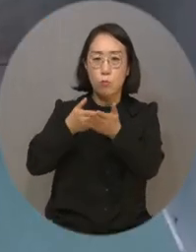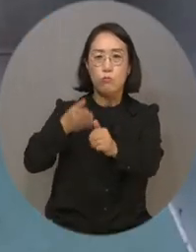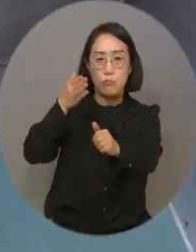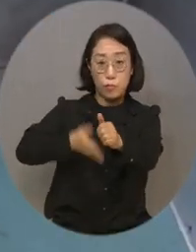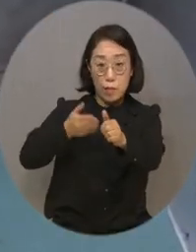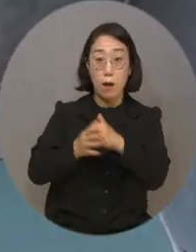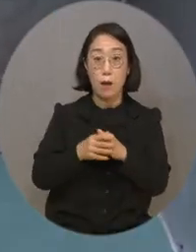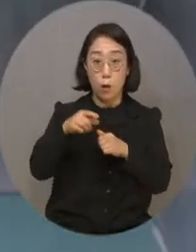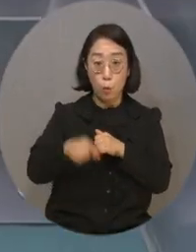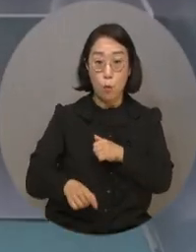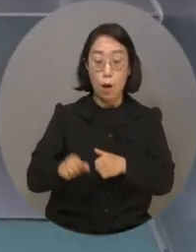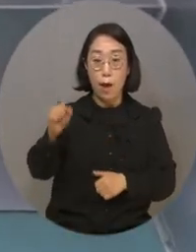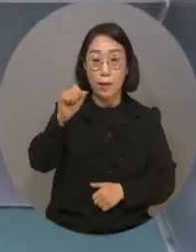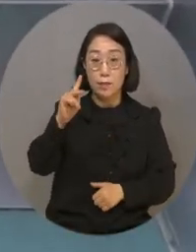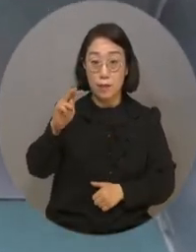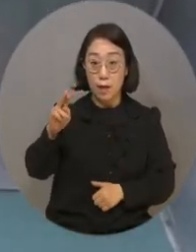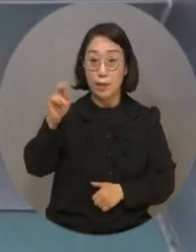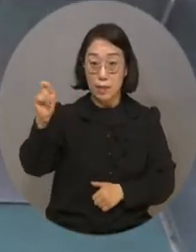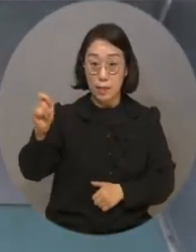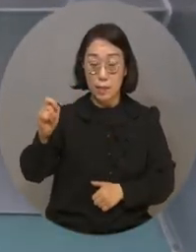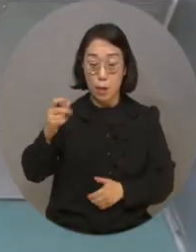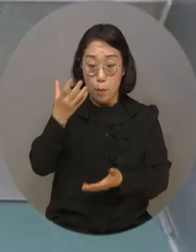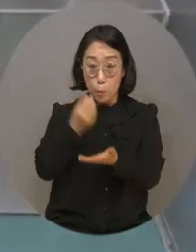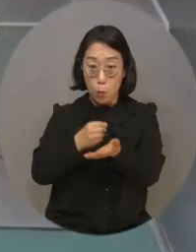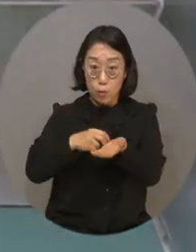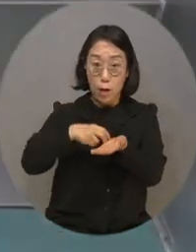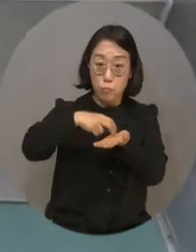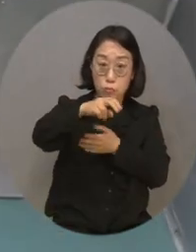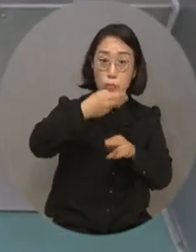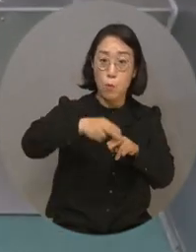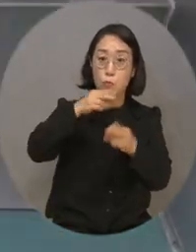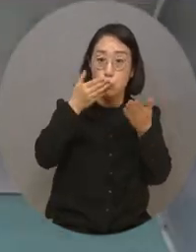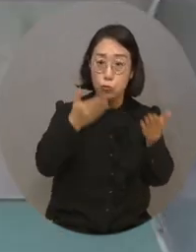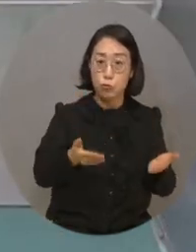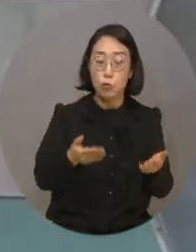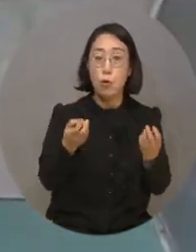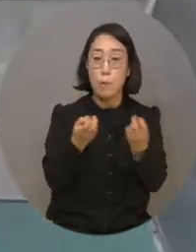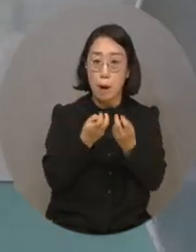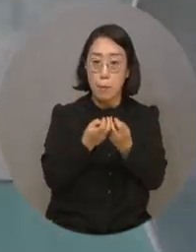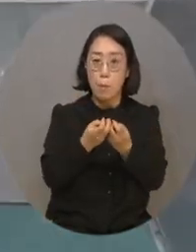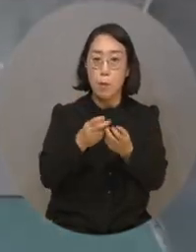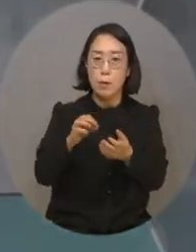SRN은 휠체어 좌석 선물하기 기능을 활성화할 수 있도록 요청한다고 밝혔습니다.